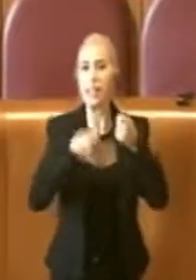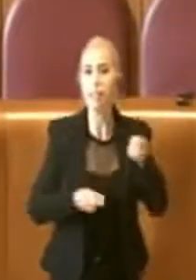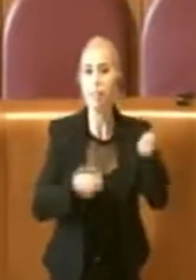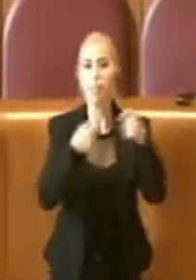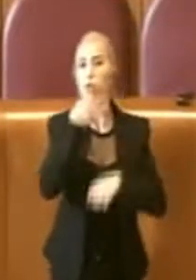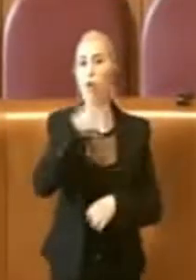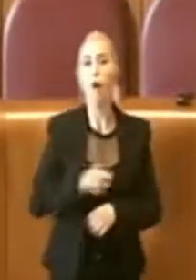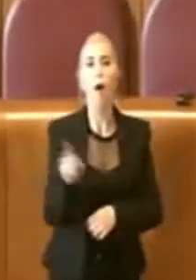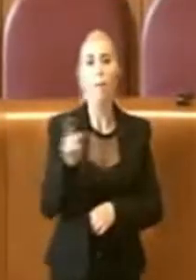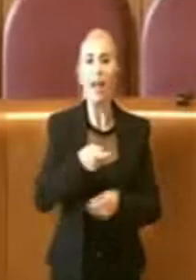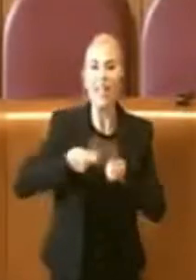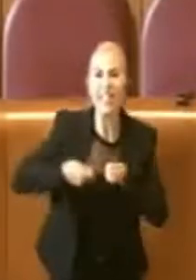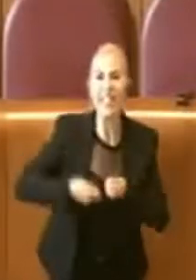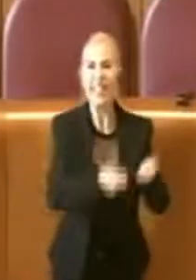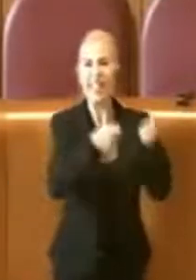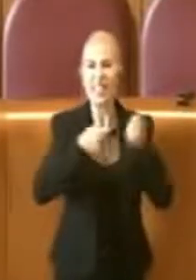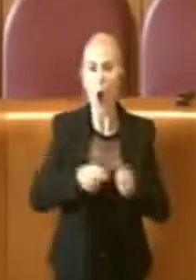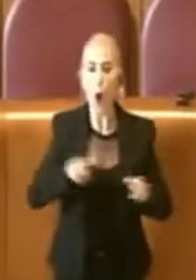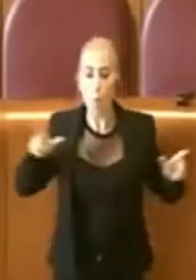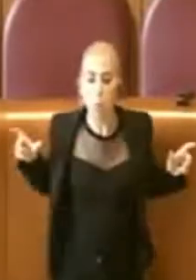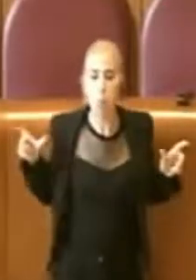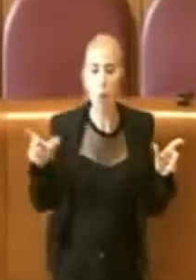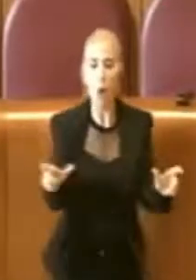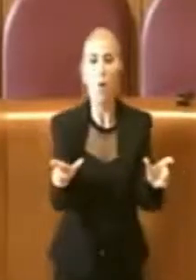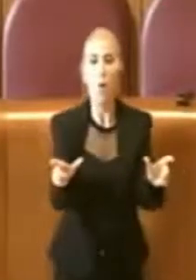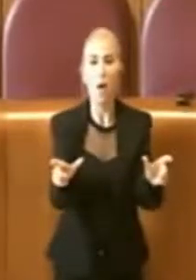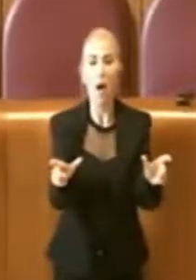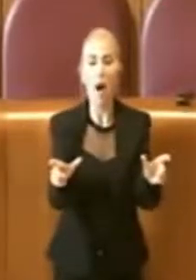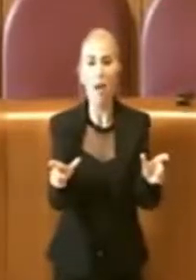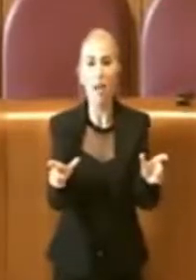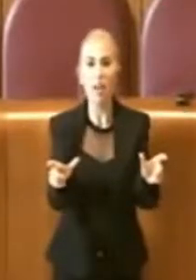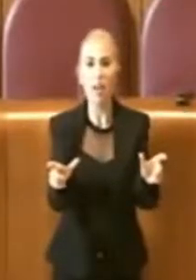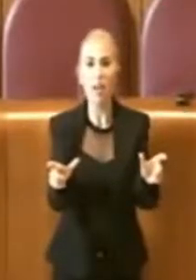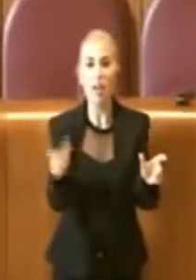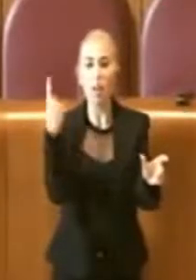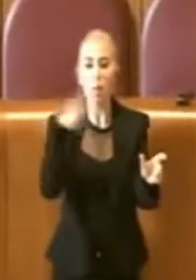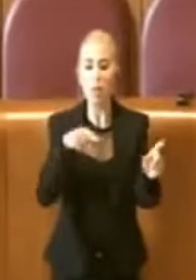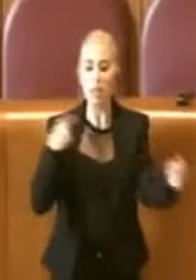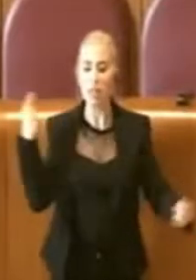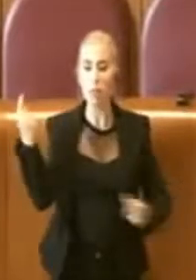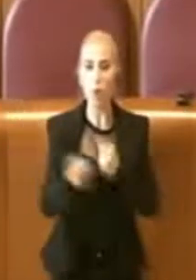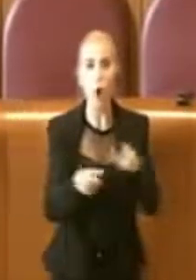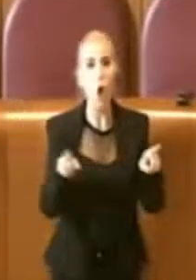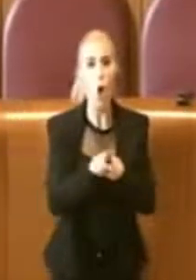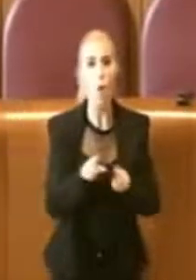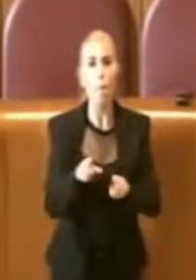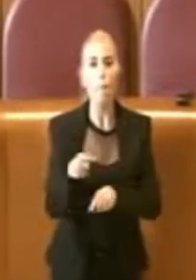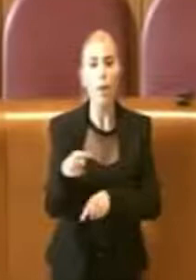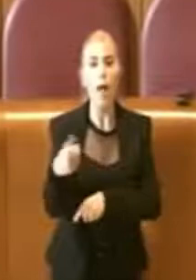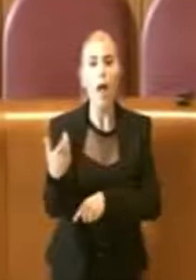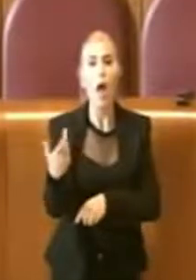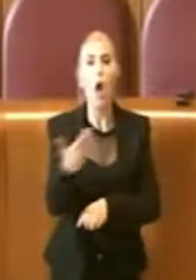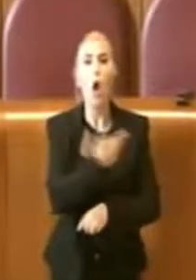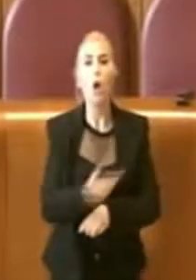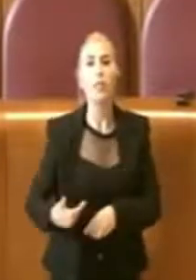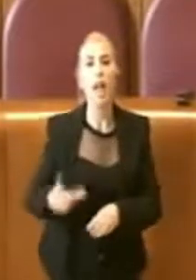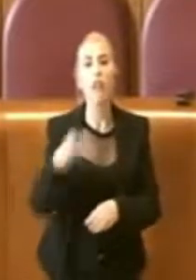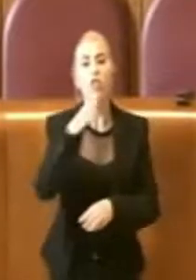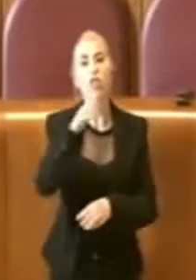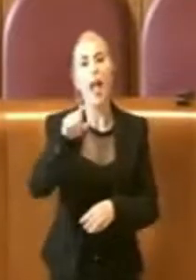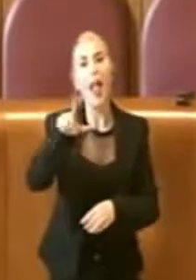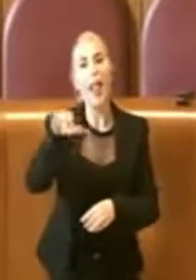a cercare di fermare quello che stava accadendo. Come la consigliera Acelli era in maggioranza,